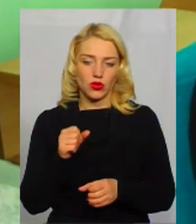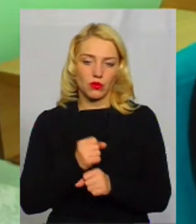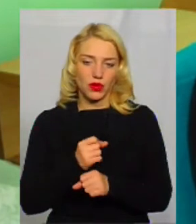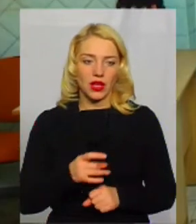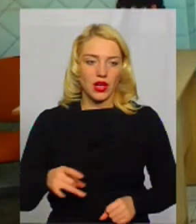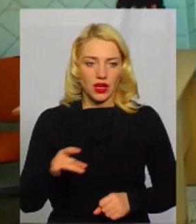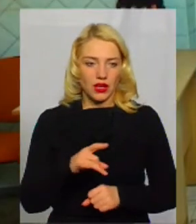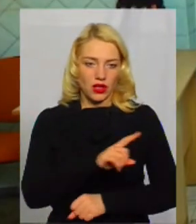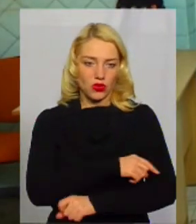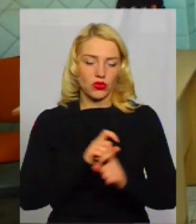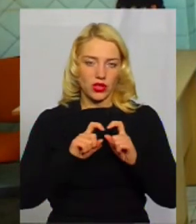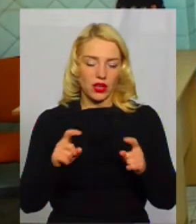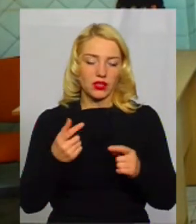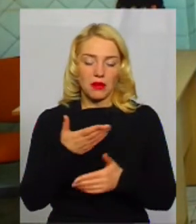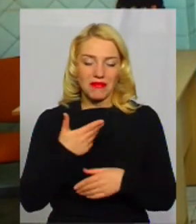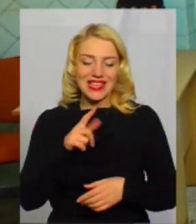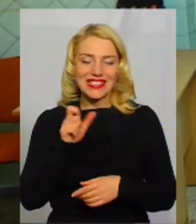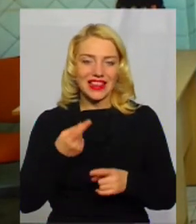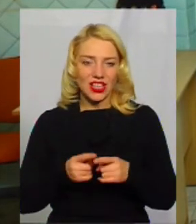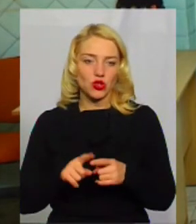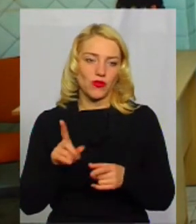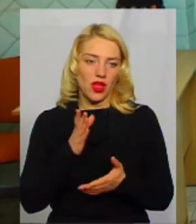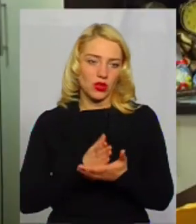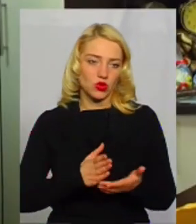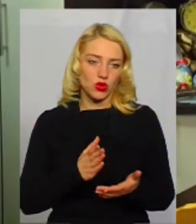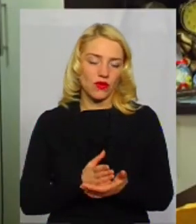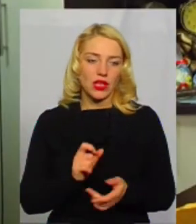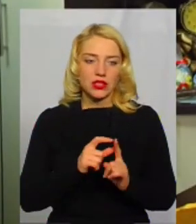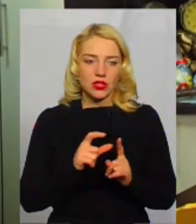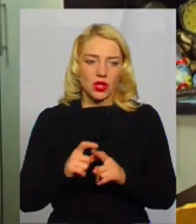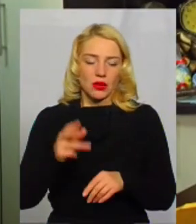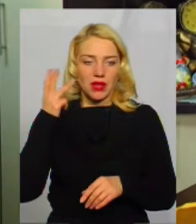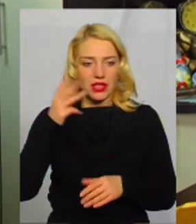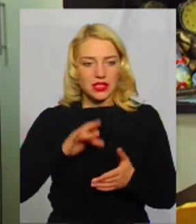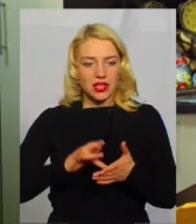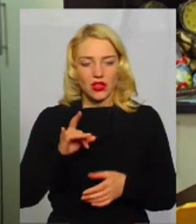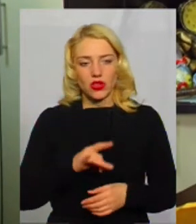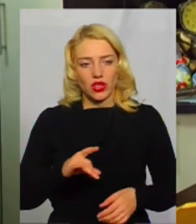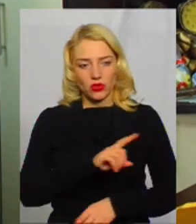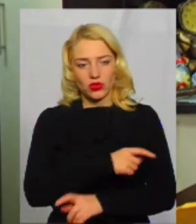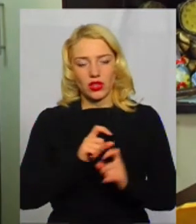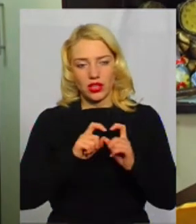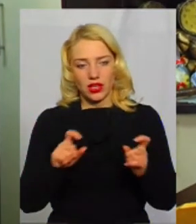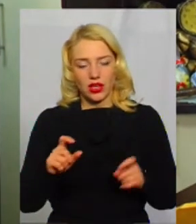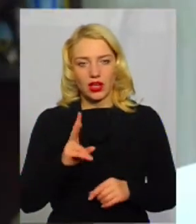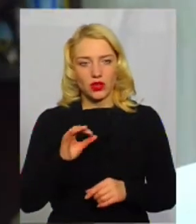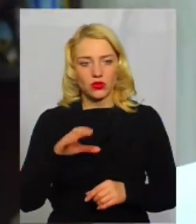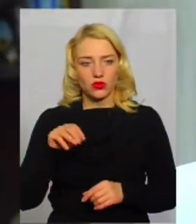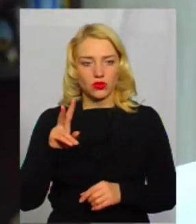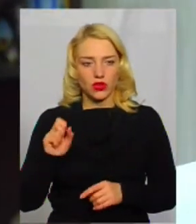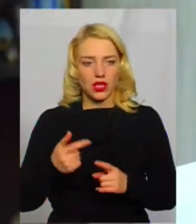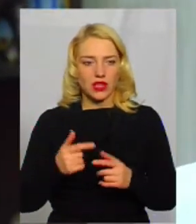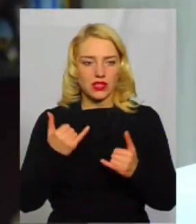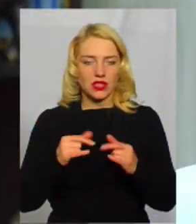щоб вона існувала. За словами головного лікаря Хмельницької центральної районної лікарні Хмельницького району Олександра Костюка, наразі в закладі